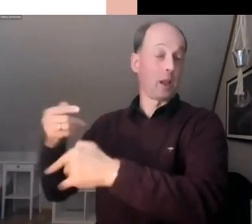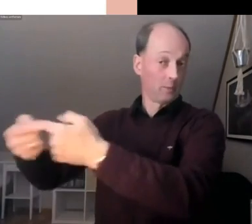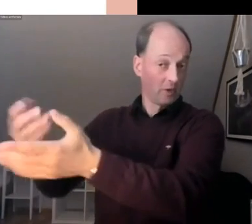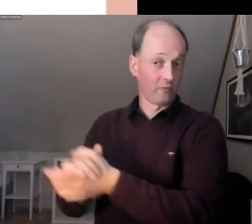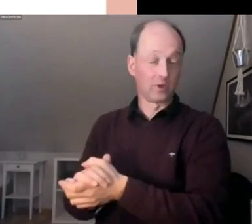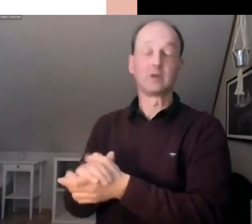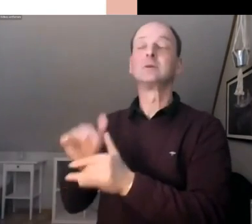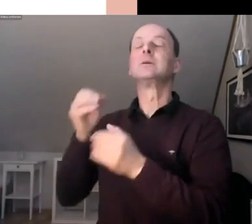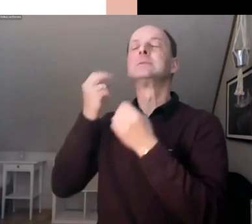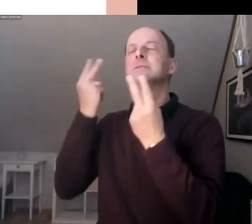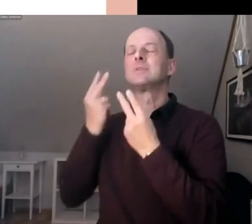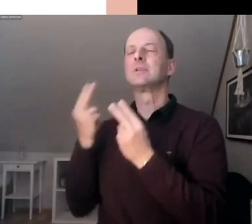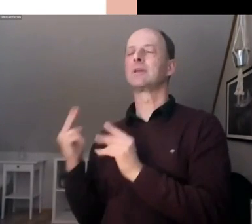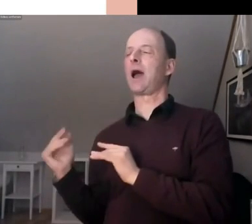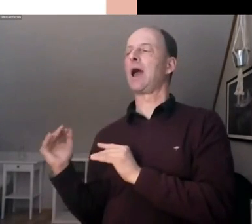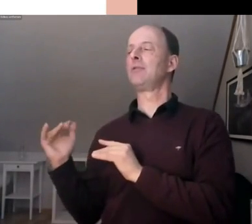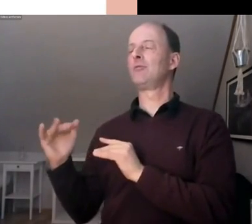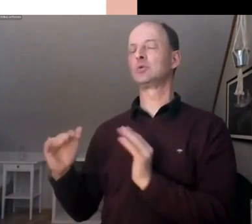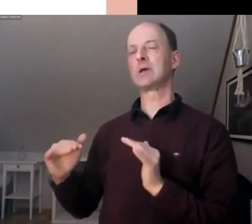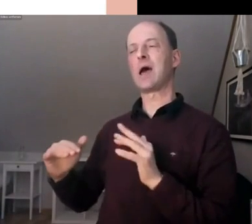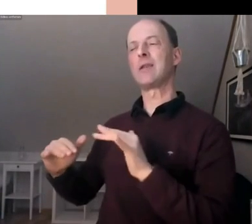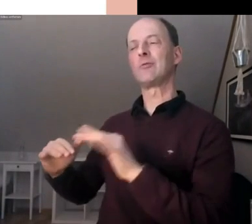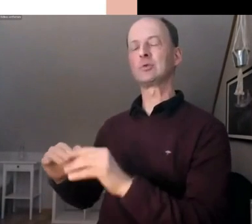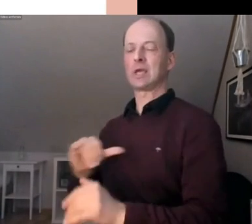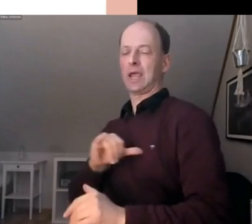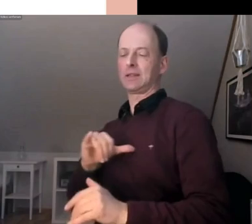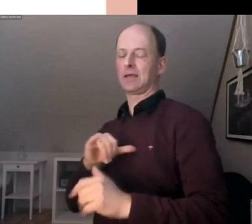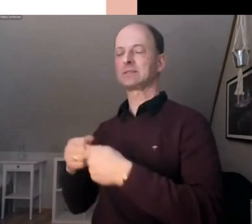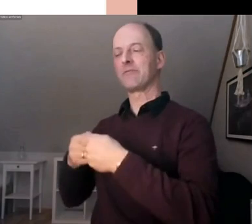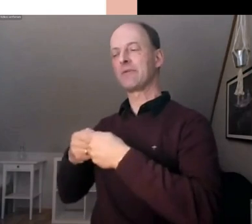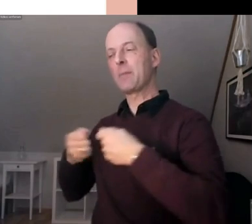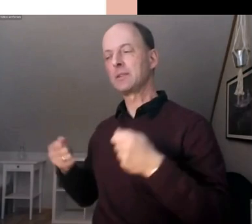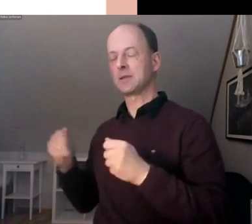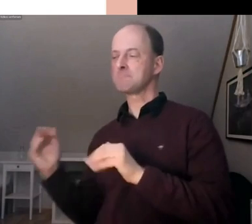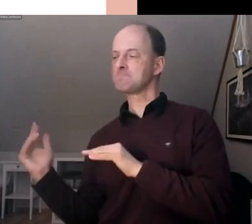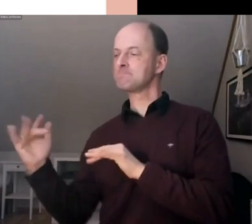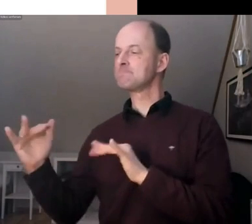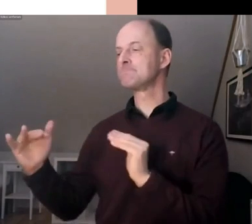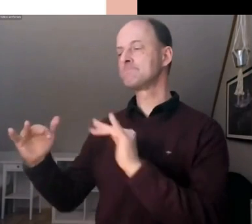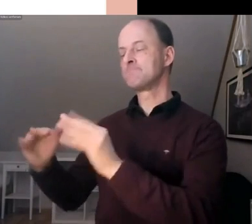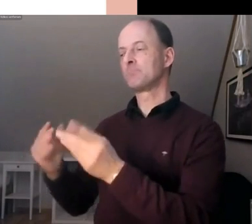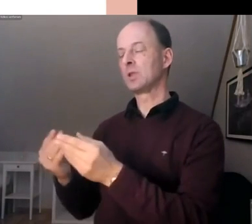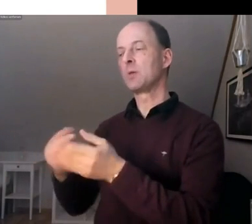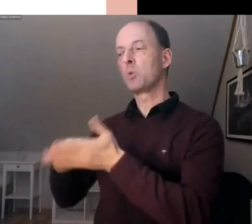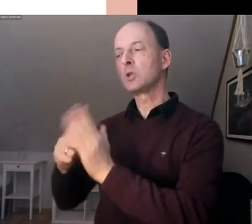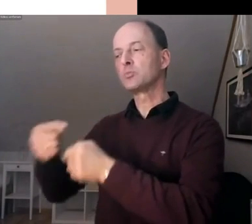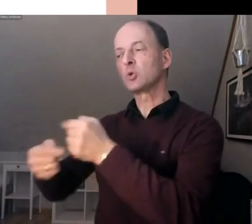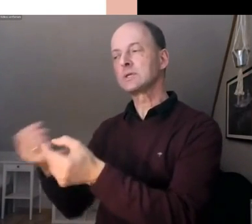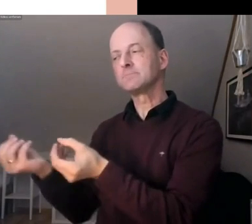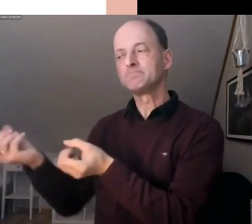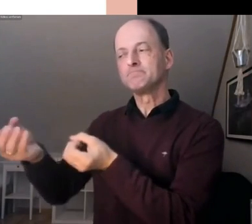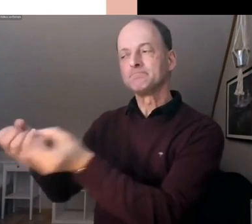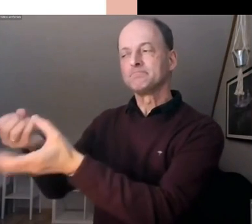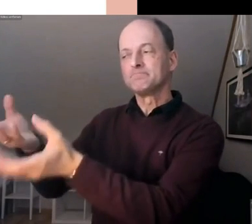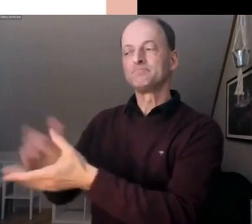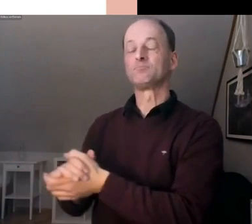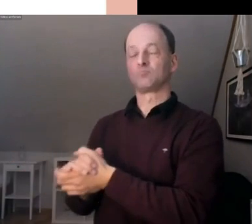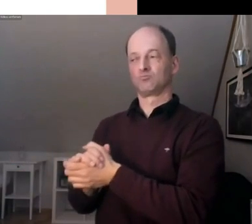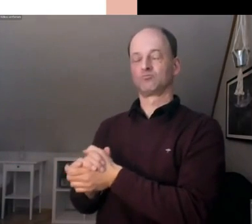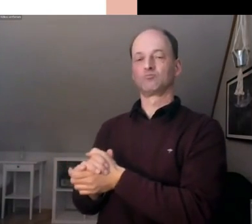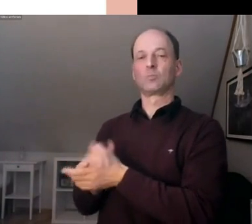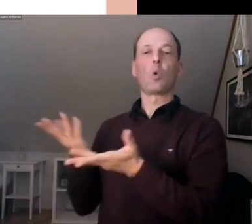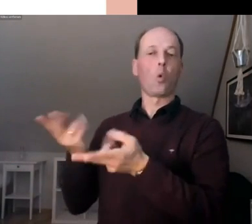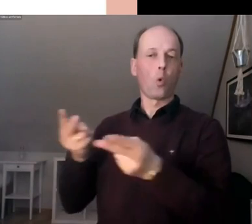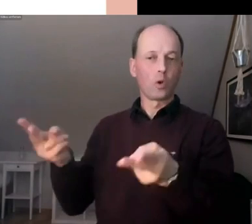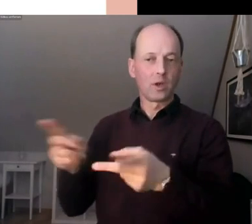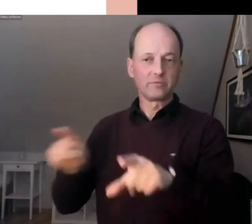Interessenverbände ihre Interessen versuchen einzubringen in den politischen Prozess, aber auch zum Beispiel verglichen zu sowas